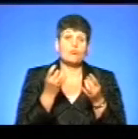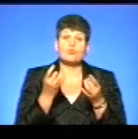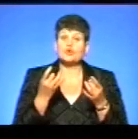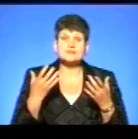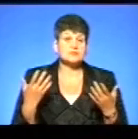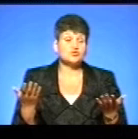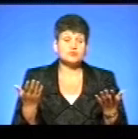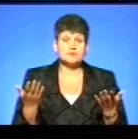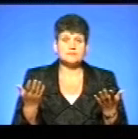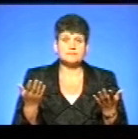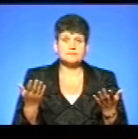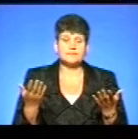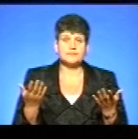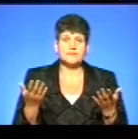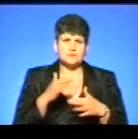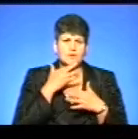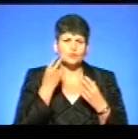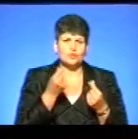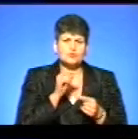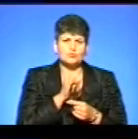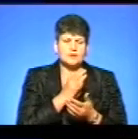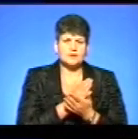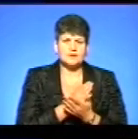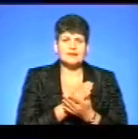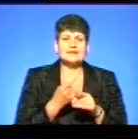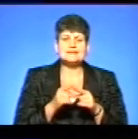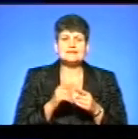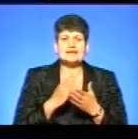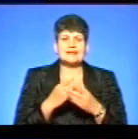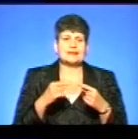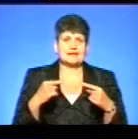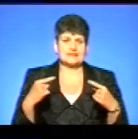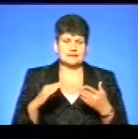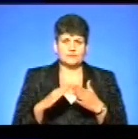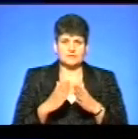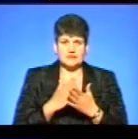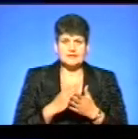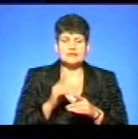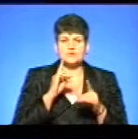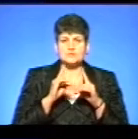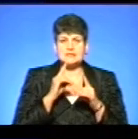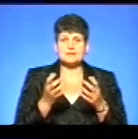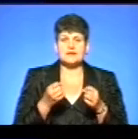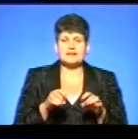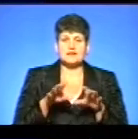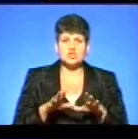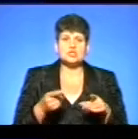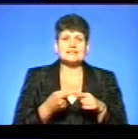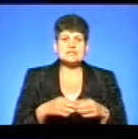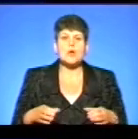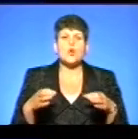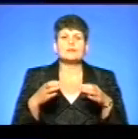тому що... Мобільніші вони, чи як? Чи грошей більше мають? Ні, дивіться. Це ж різні... Це треба, щоб сесії районної ради прийняли таке рішення. Це колектив,